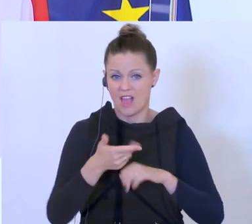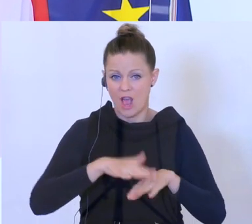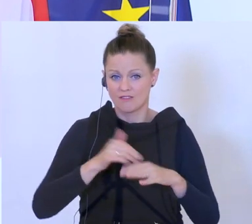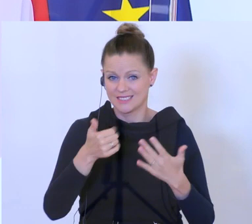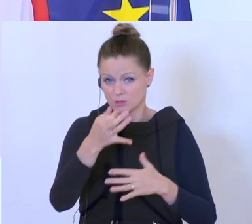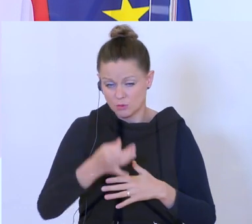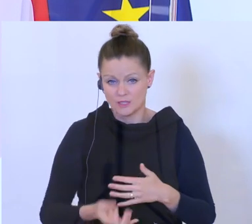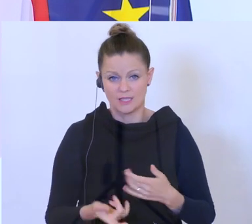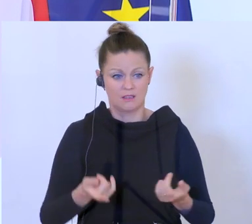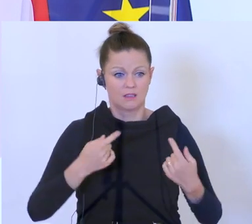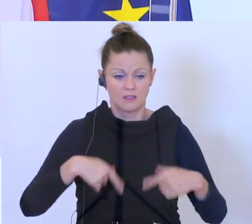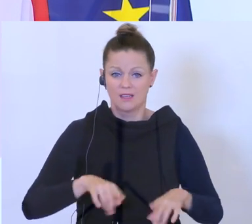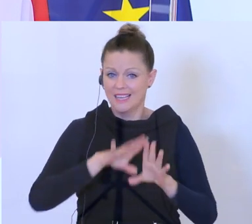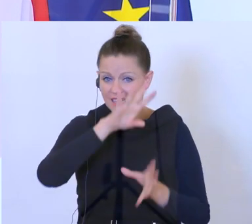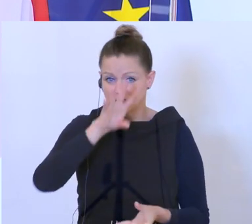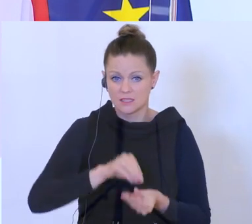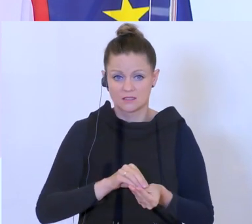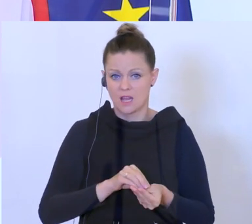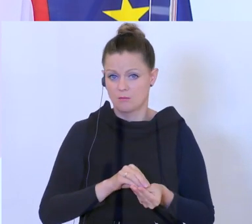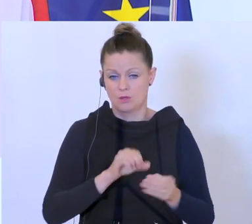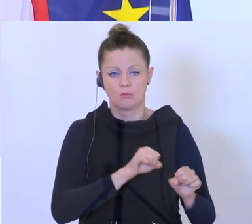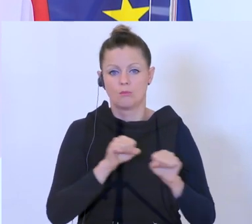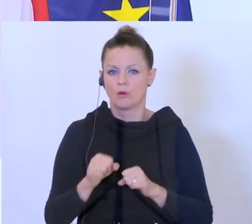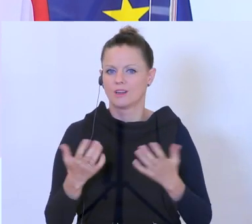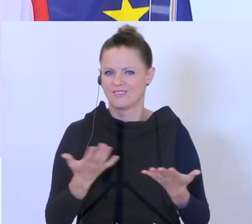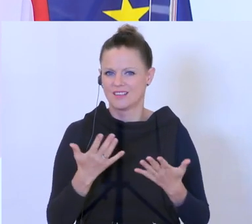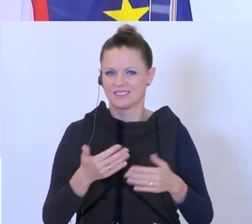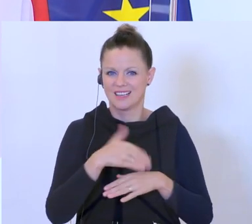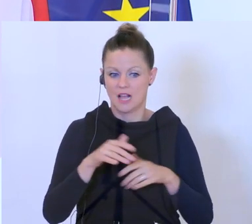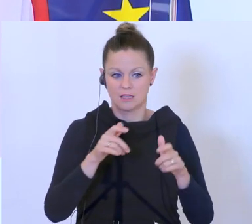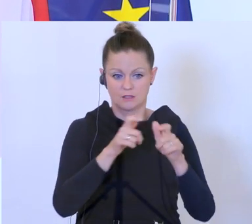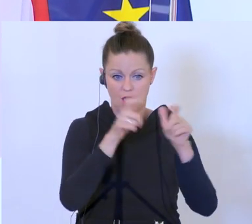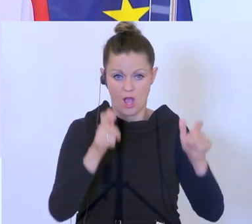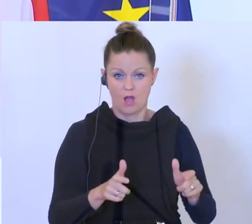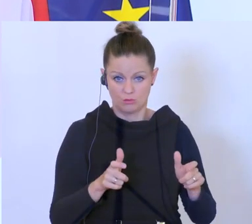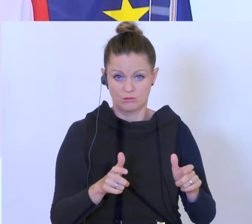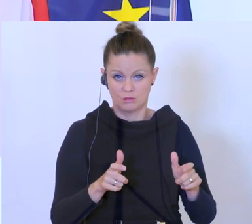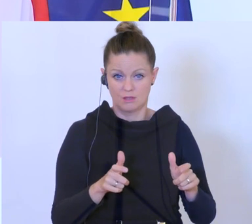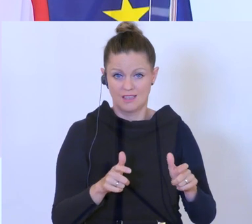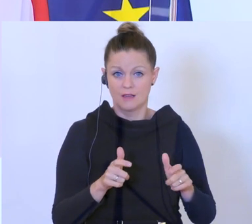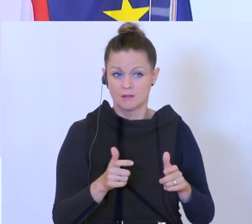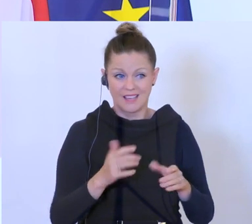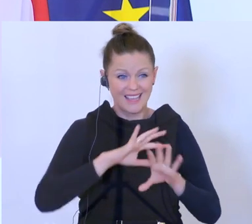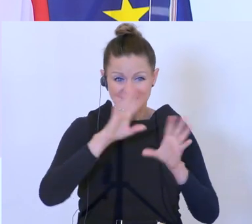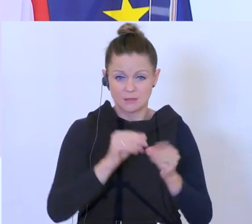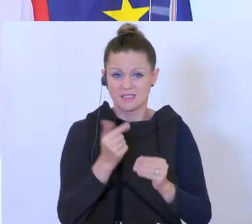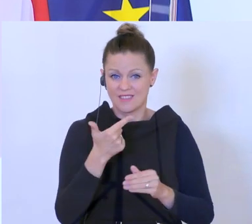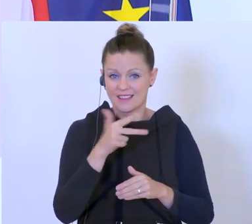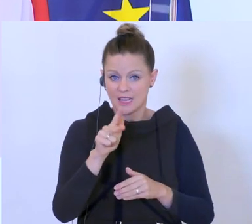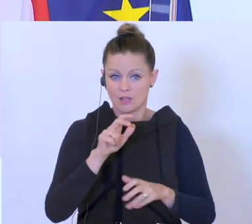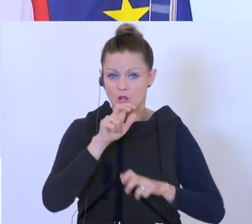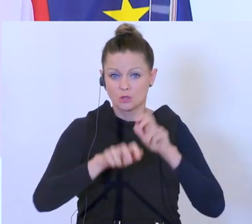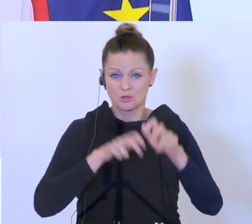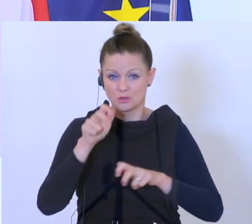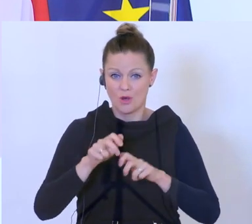erhöht worden ist. Das insgesamt kann dazu führen, dass Gasthäuser in der Größe bis zu 2 Drittel weniger Steuern zahlen. Das ist